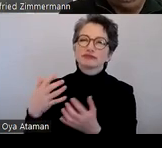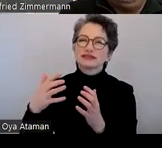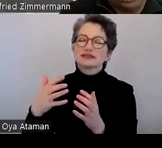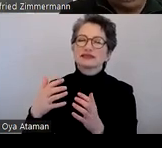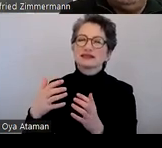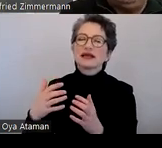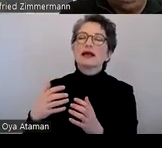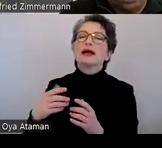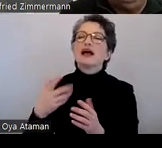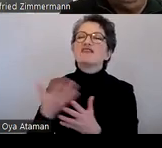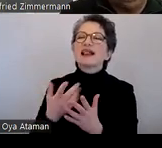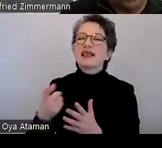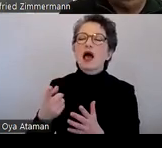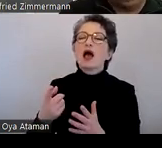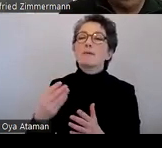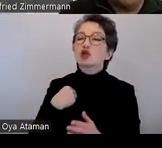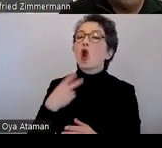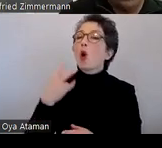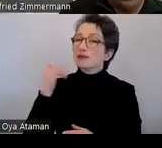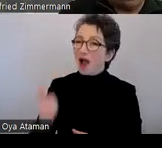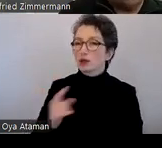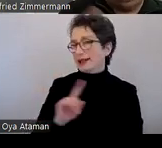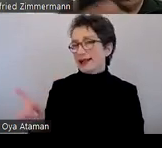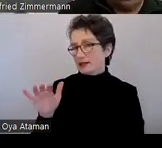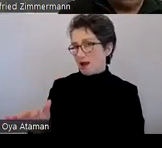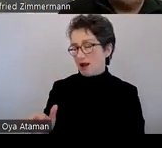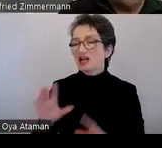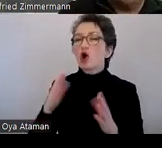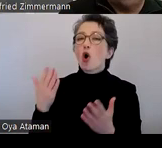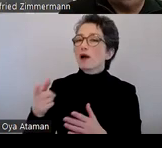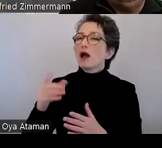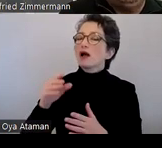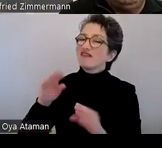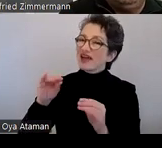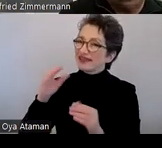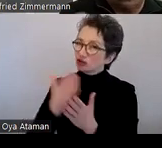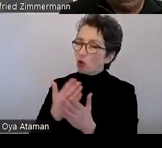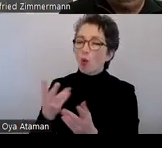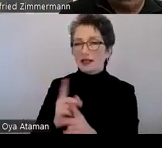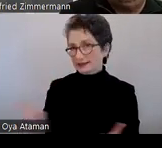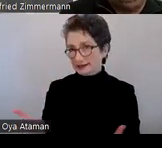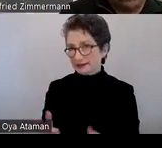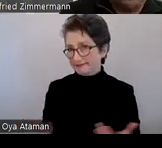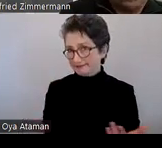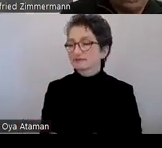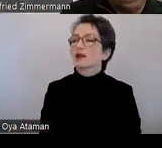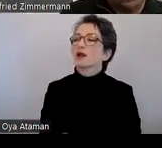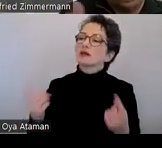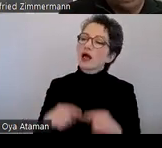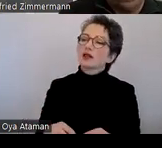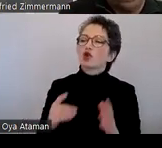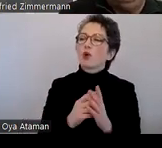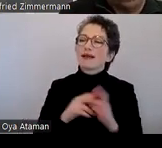Filter kindlich zu machen, also zu erkennen, als auch zum Beispiel Dokumententitel und weitere Sachen, die